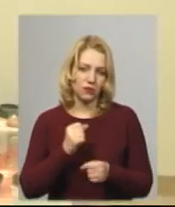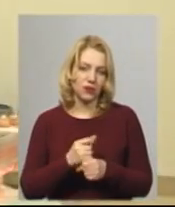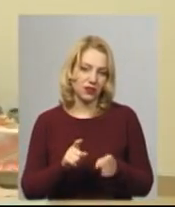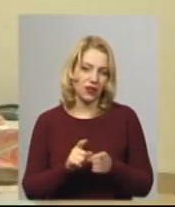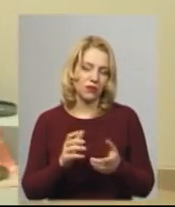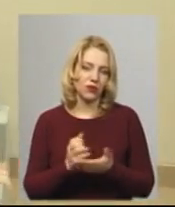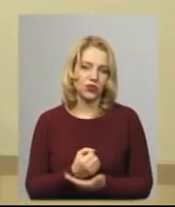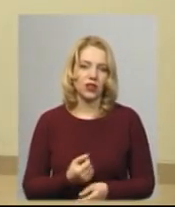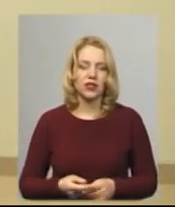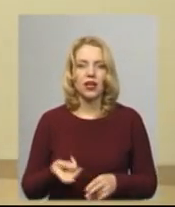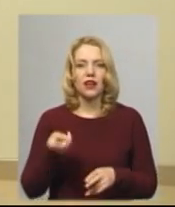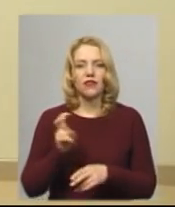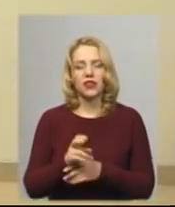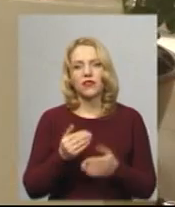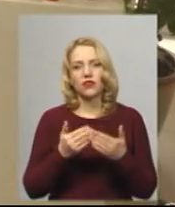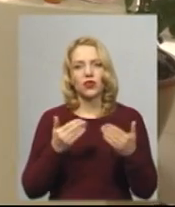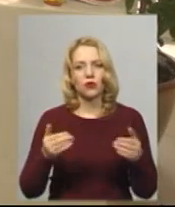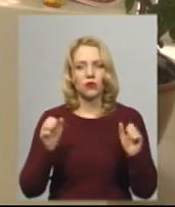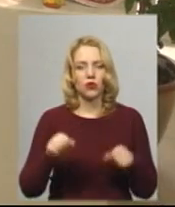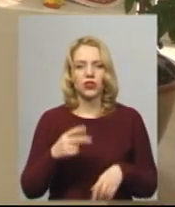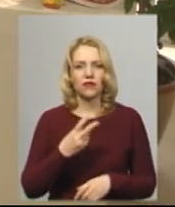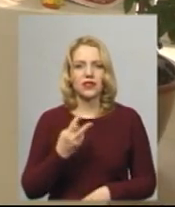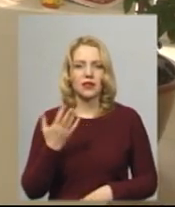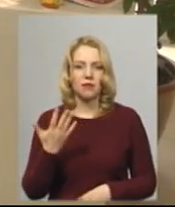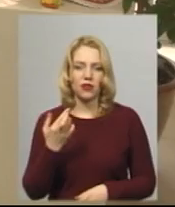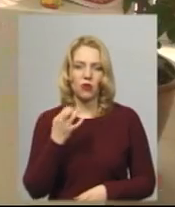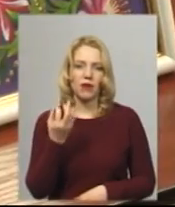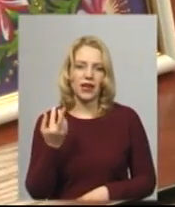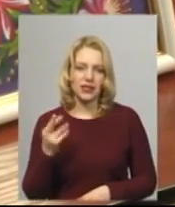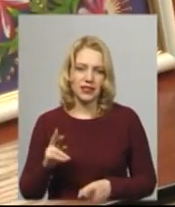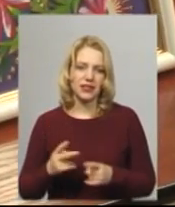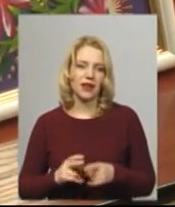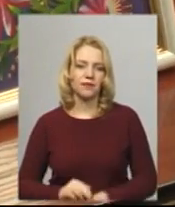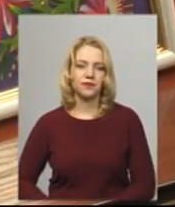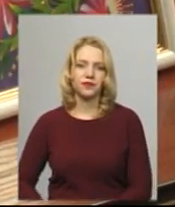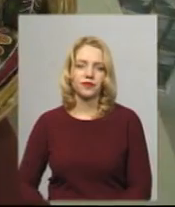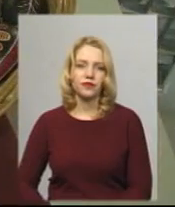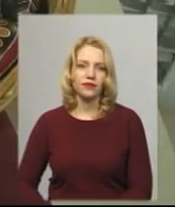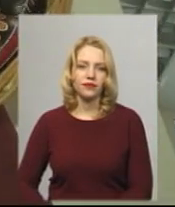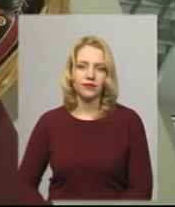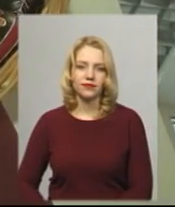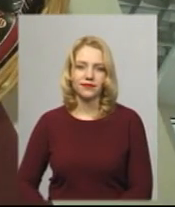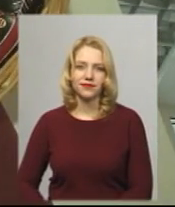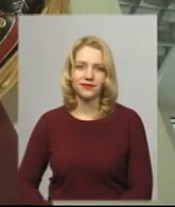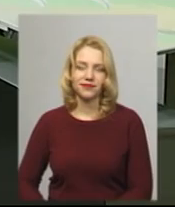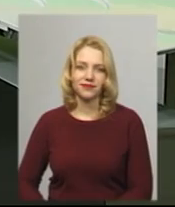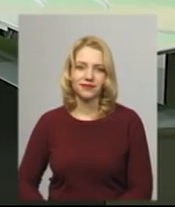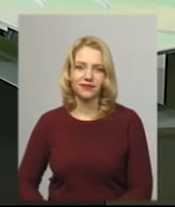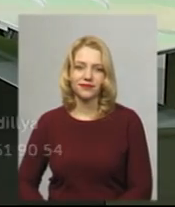виходить. Підвідати звіт на висновку може бути 25 березня. Андрій Геменний, Іван Мовчан. Новини на спільному. Хмельницький.